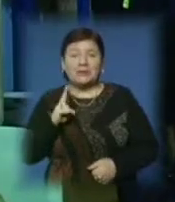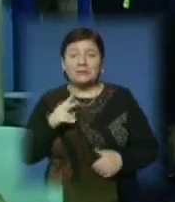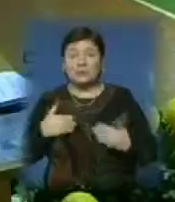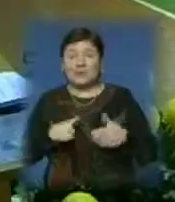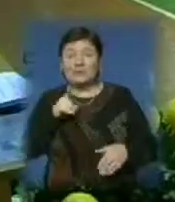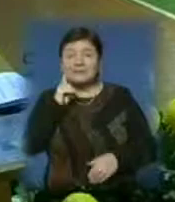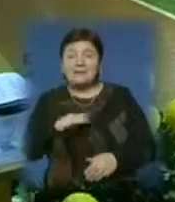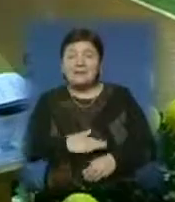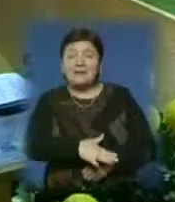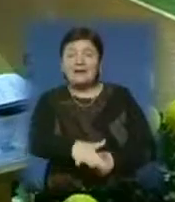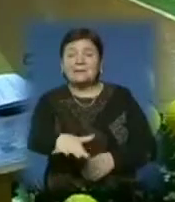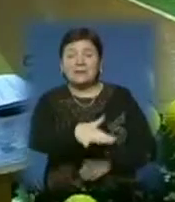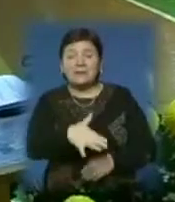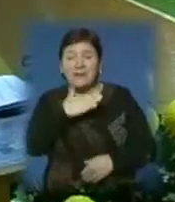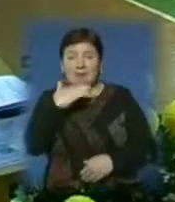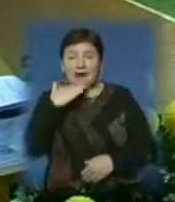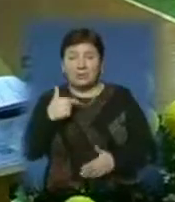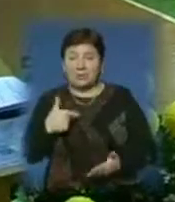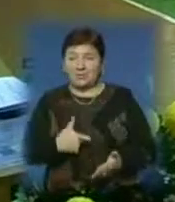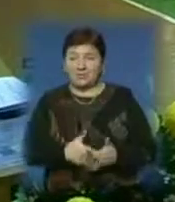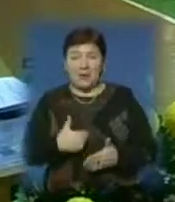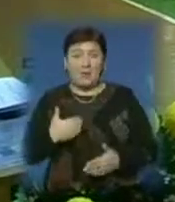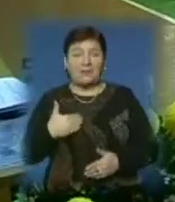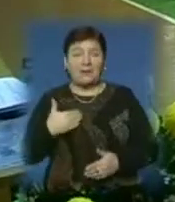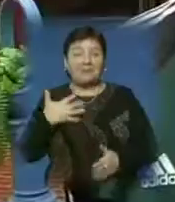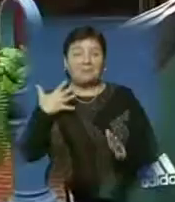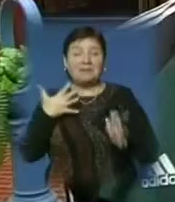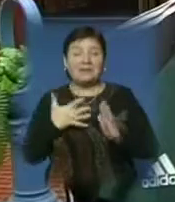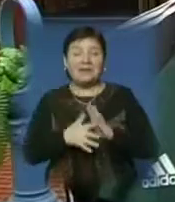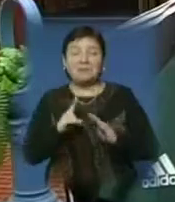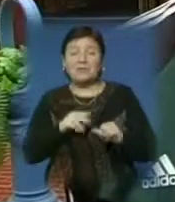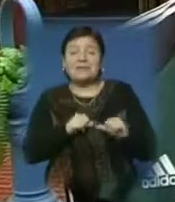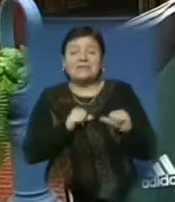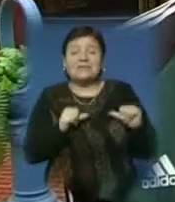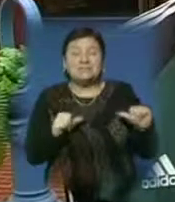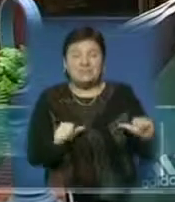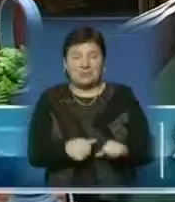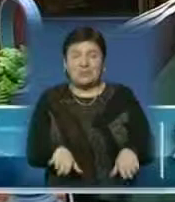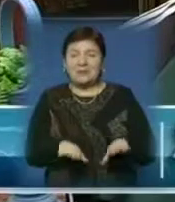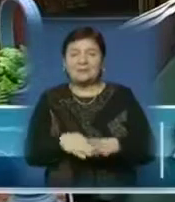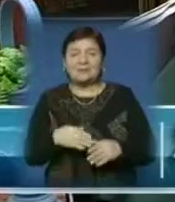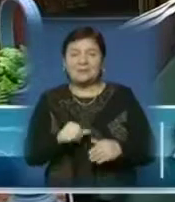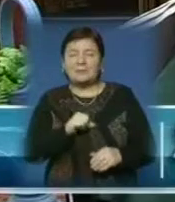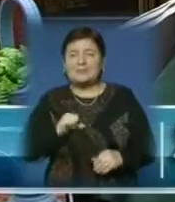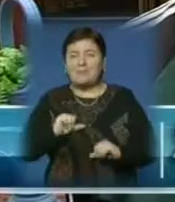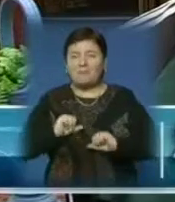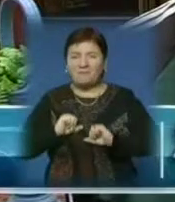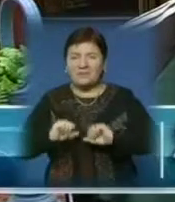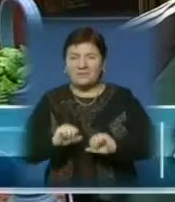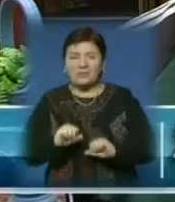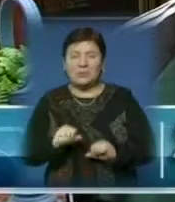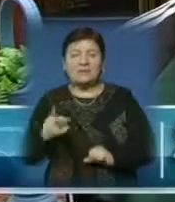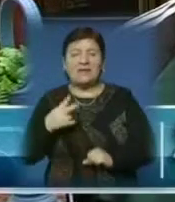зелені газони багатьох міст. Пам'ятаємо його як щиро в таку самовіддану для